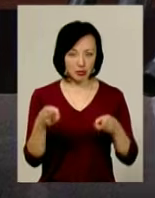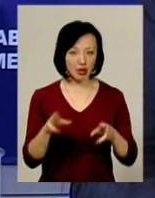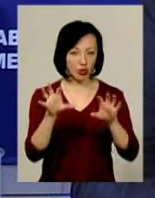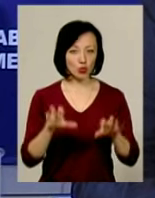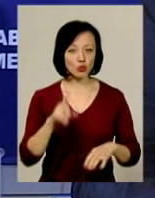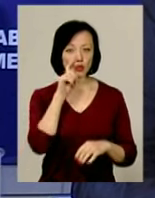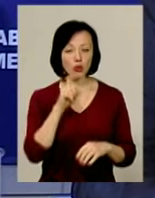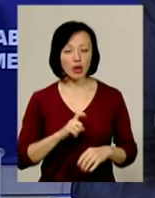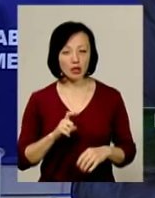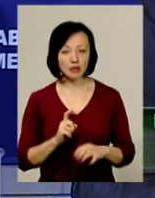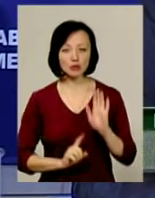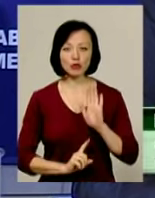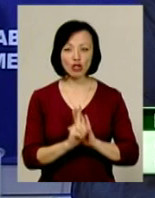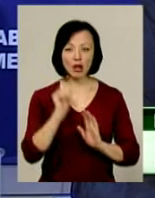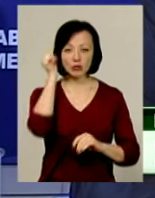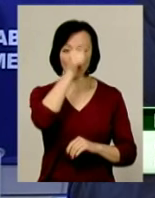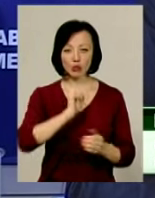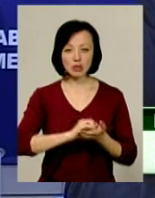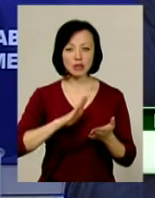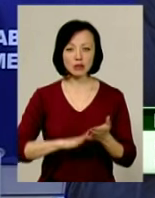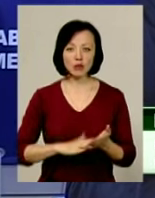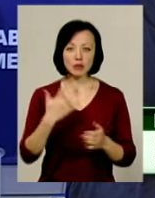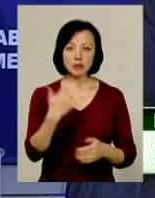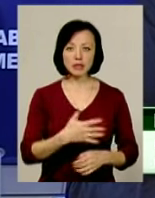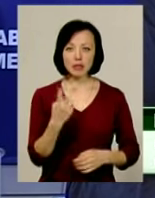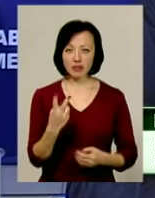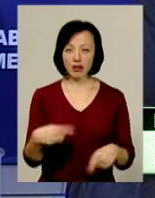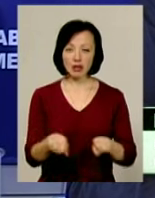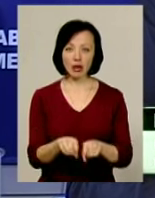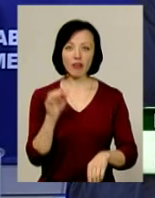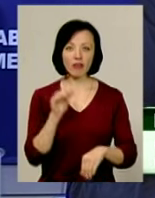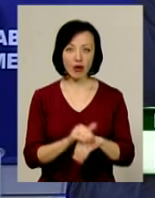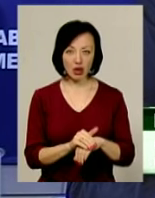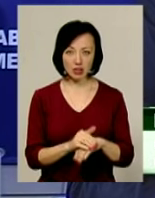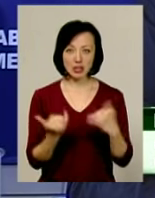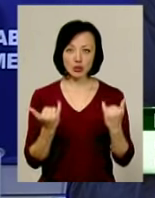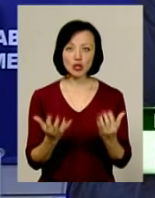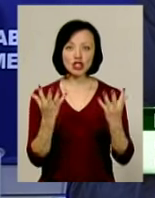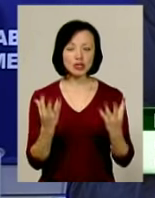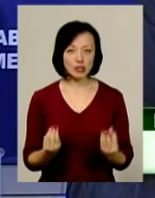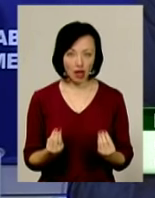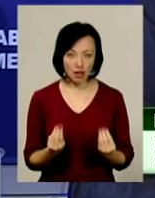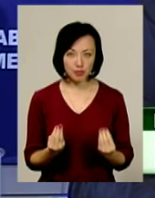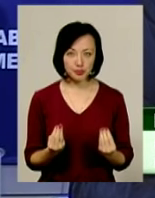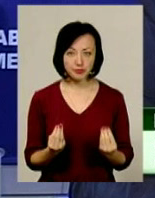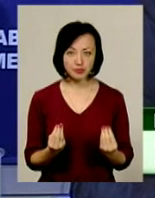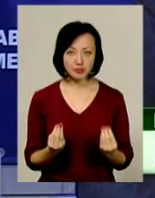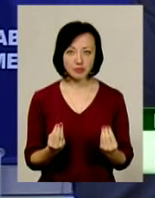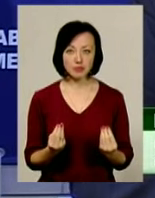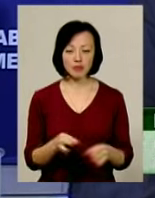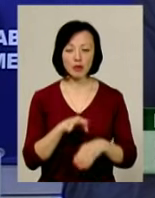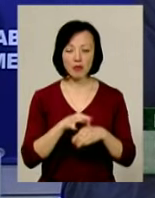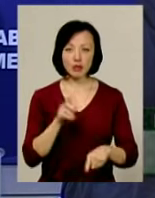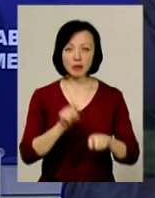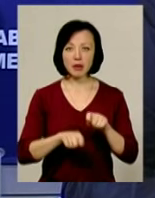України. Зокрема, з початку року зареєстровано всього 52 таких факти. На сьогоднішній проводиться